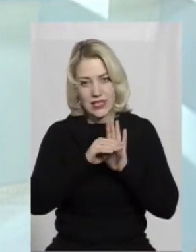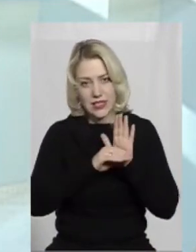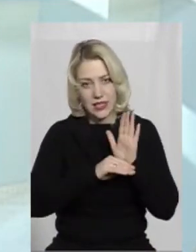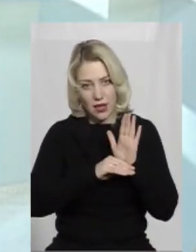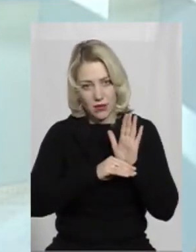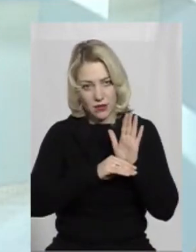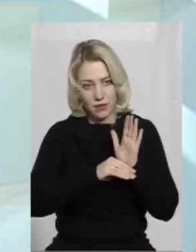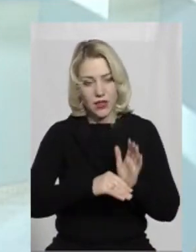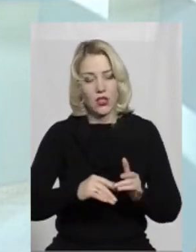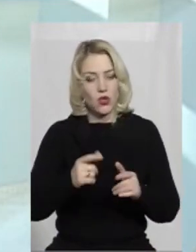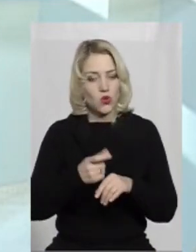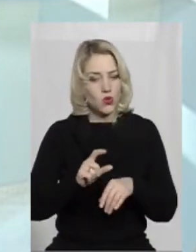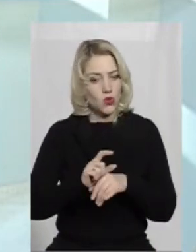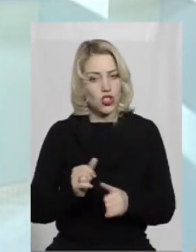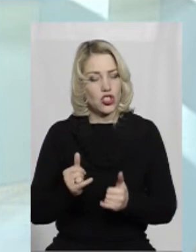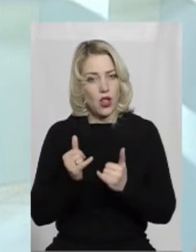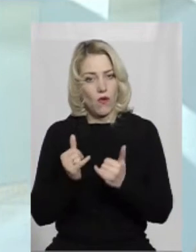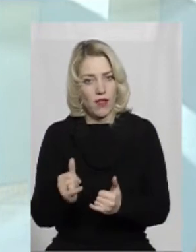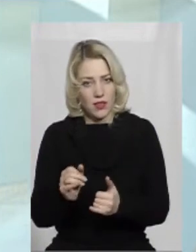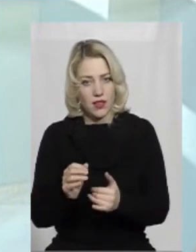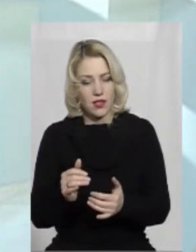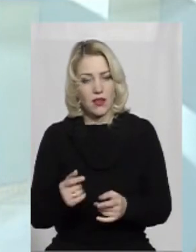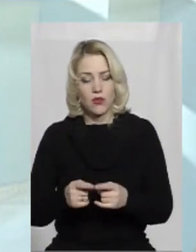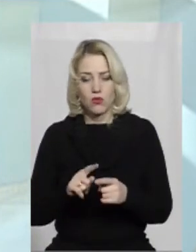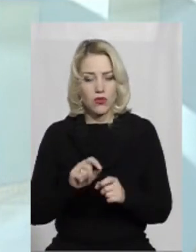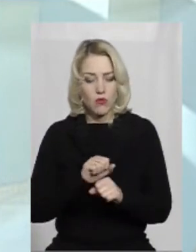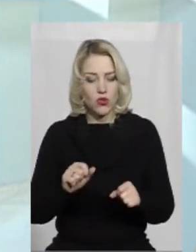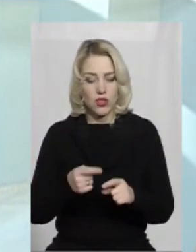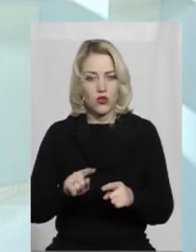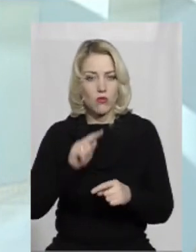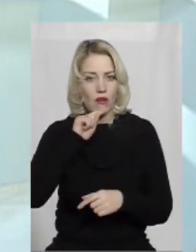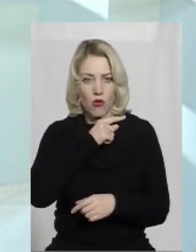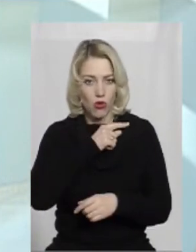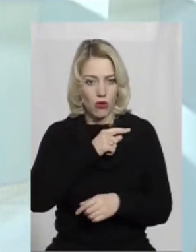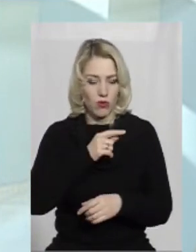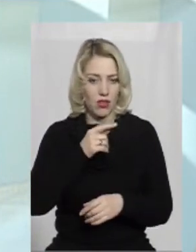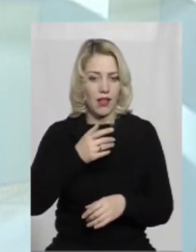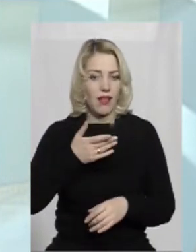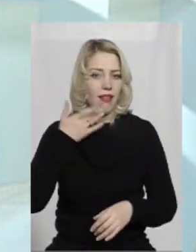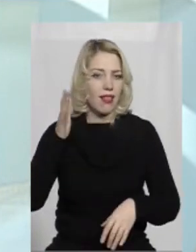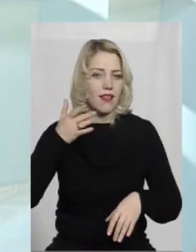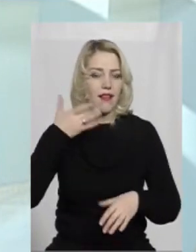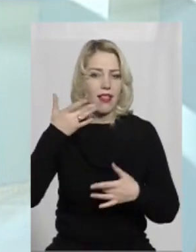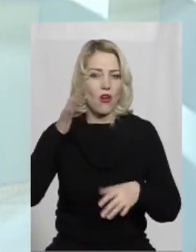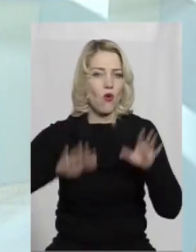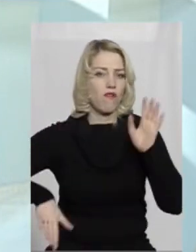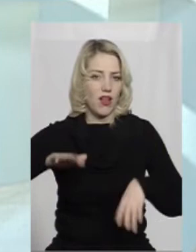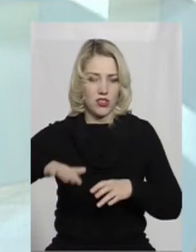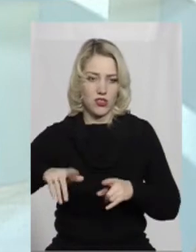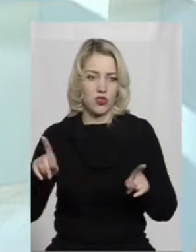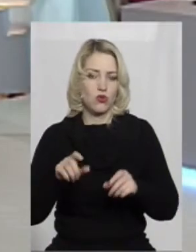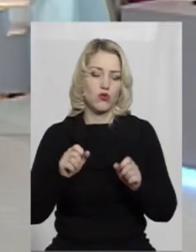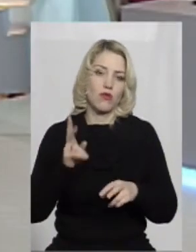дуже шанувати і підтримувати всіляко. На цьому не можна ні економити, ні легковажити, що, можливо,